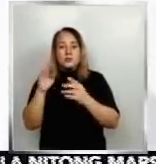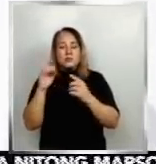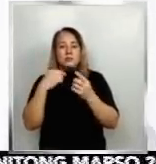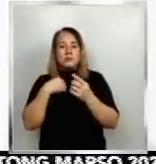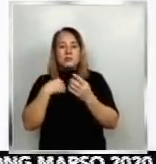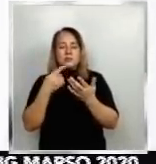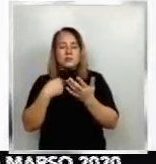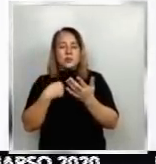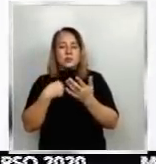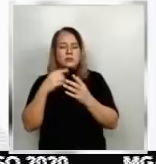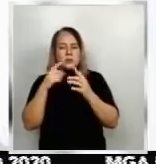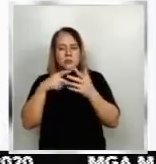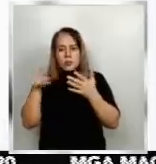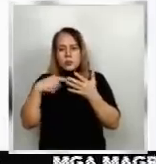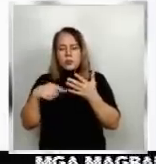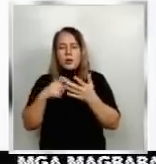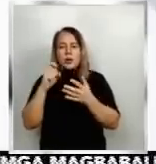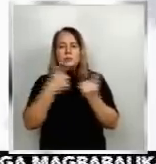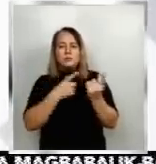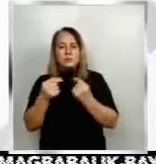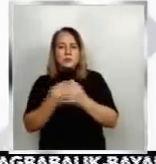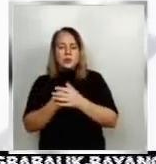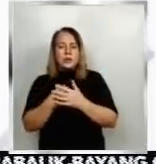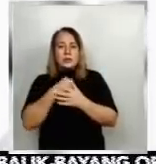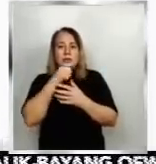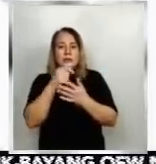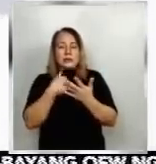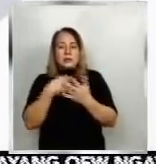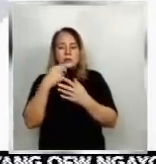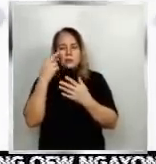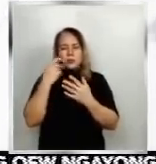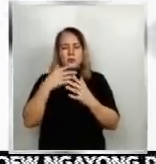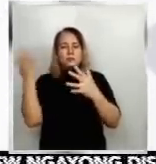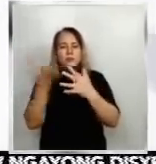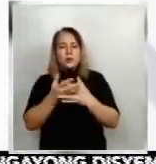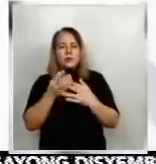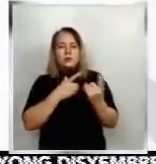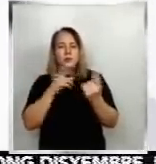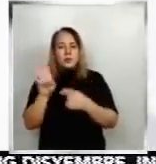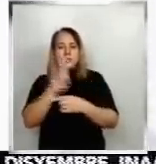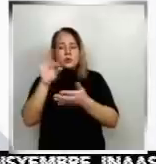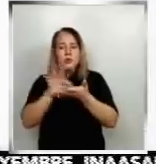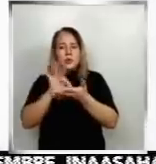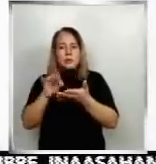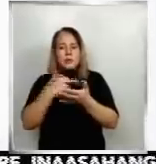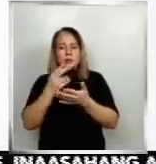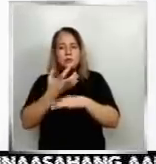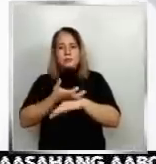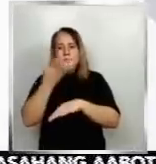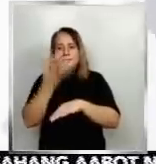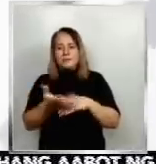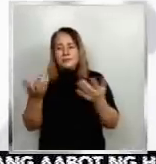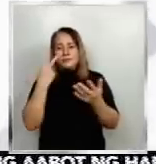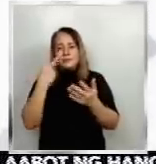nagsasagawa na rin ang agarang aksyon. Hindi raw sila mag-aalangang kasuhan ang mga gumagamit ng account para gumawa ng krimen. Iginiit